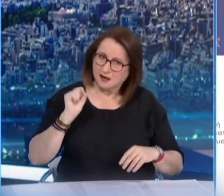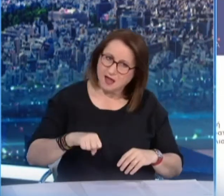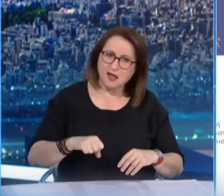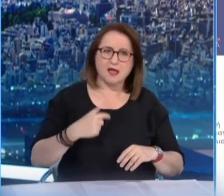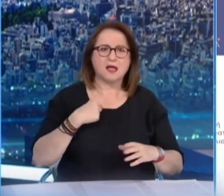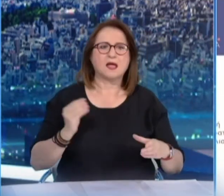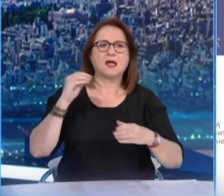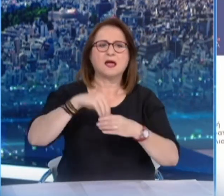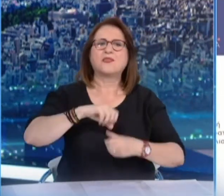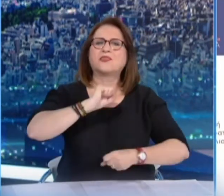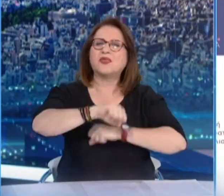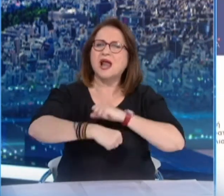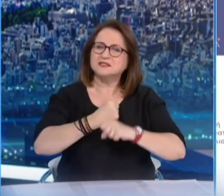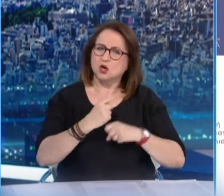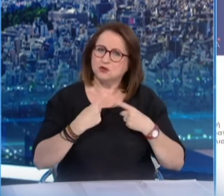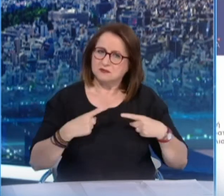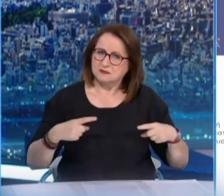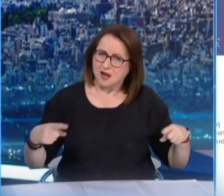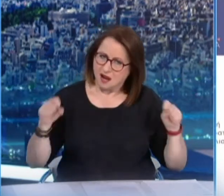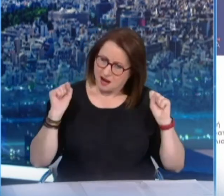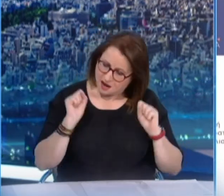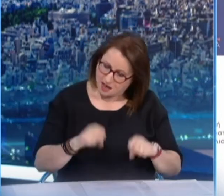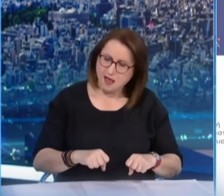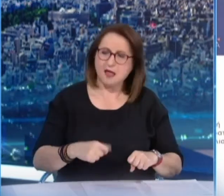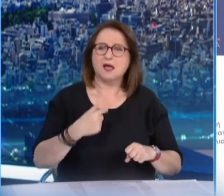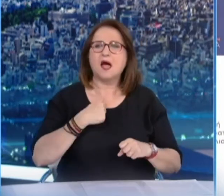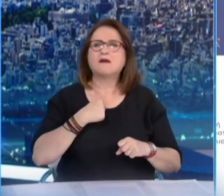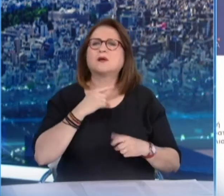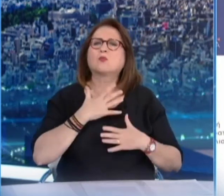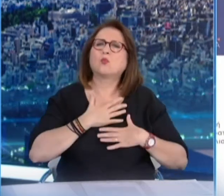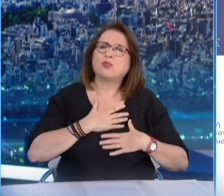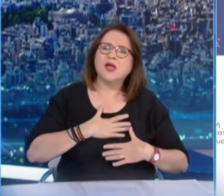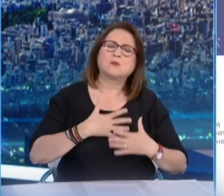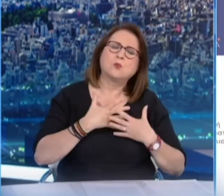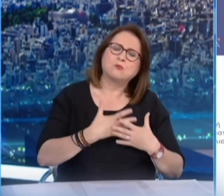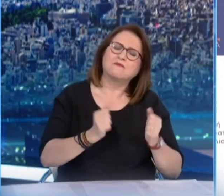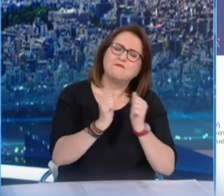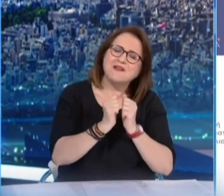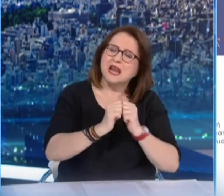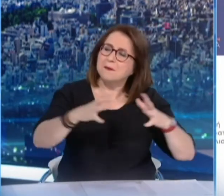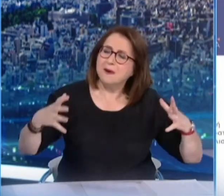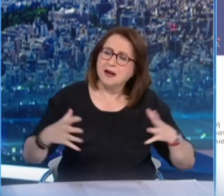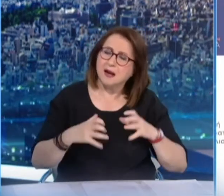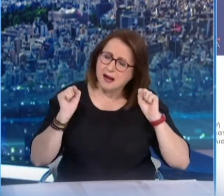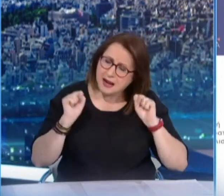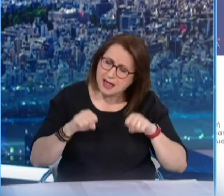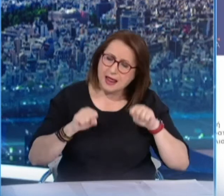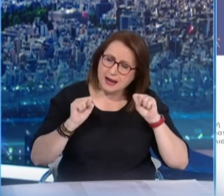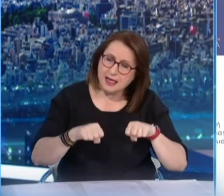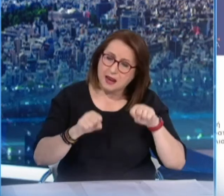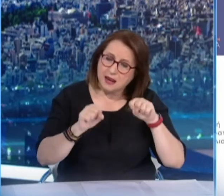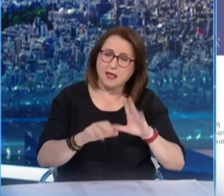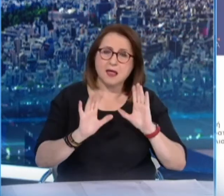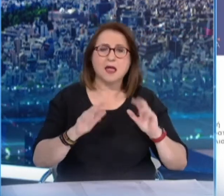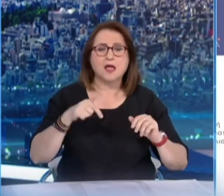δραστηριότητες που μας φέρνουν κοντά σε αυτά που μας αρέσει να κάνουμε, που αγαπάμε, αλλά και στους φίλους μας. Καθώς μπήκαμε στο καλοκαίρι,